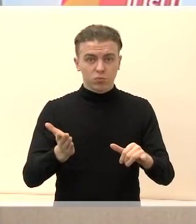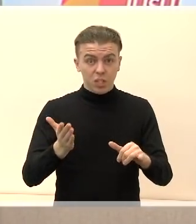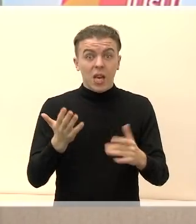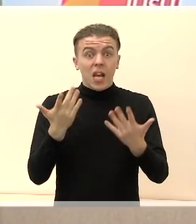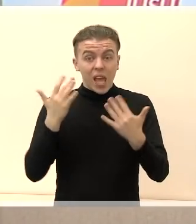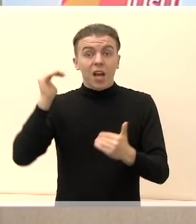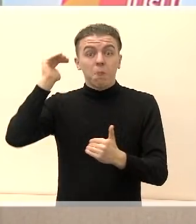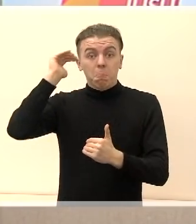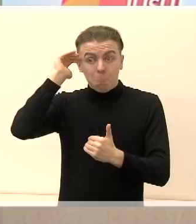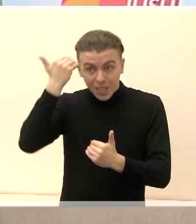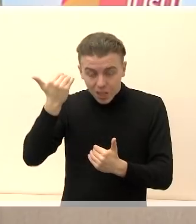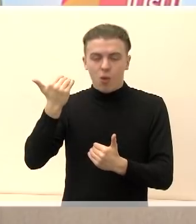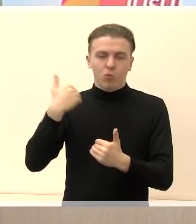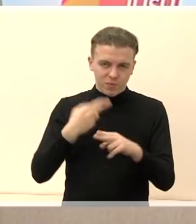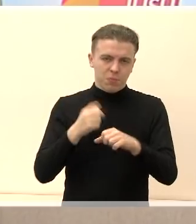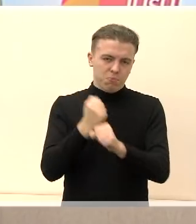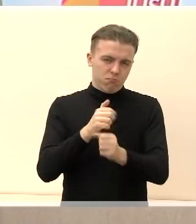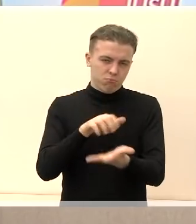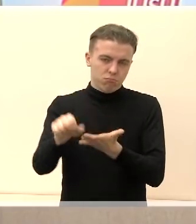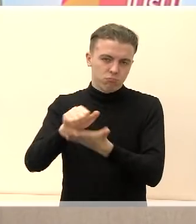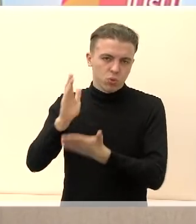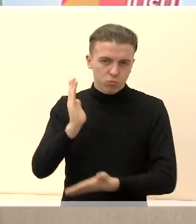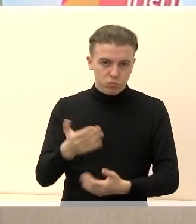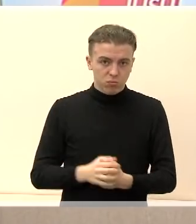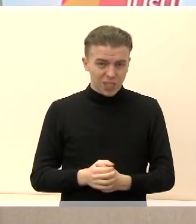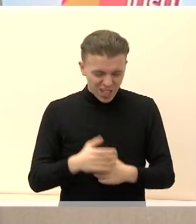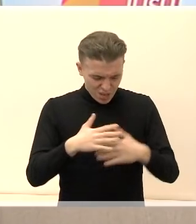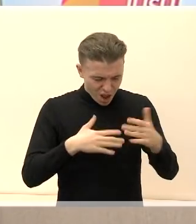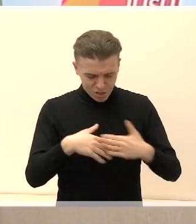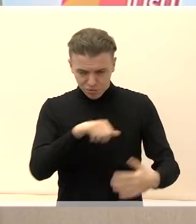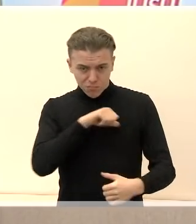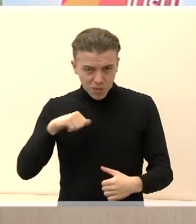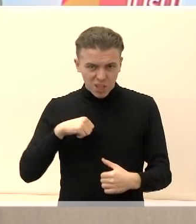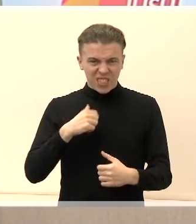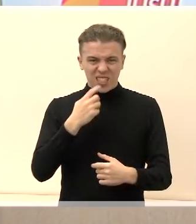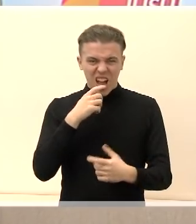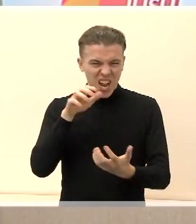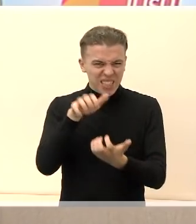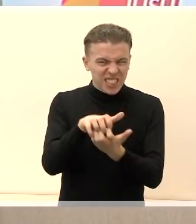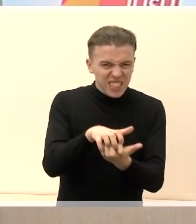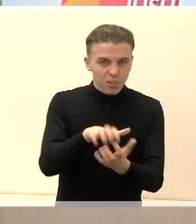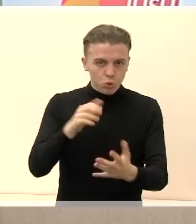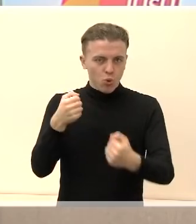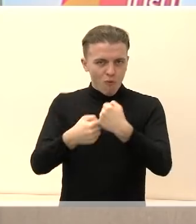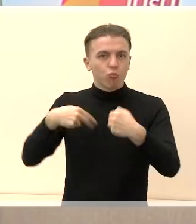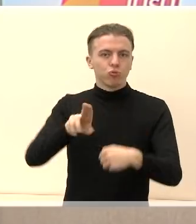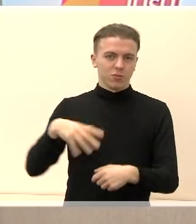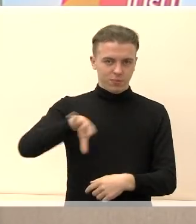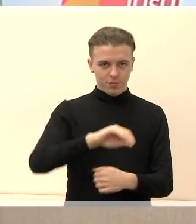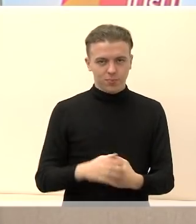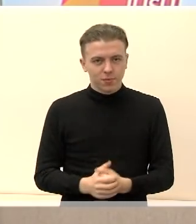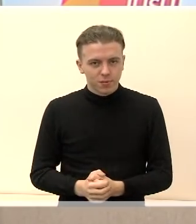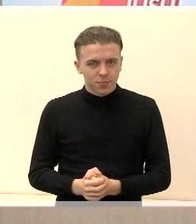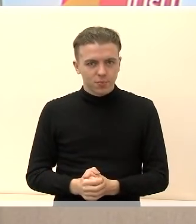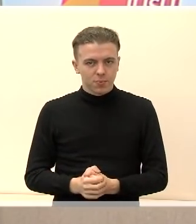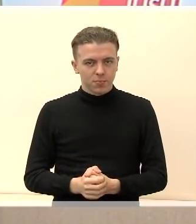mums priklauso ir turi būti skirti. Tom rankom ir tais dantėmis viską iškovosime dėl Jūsų, dėl Marijampuliečių. Prašau papildyti.